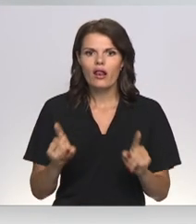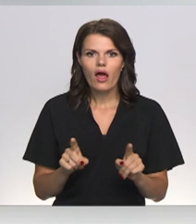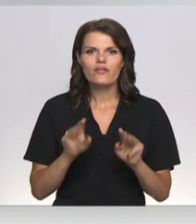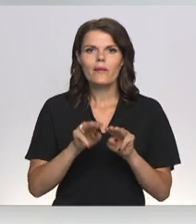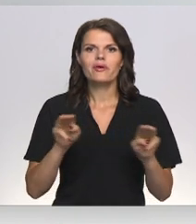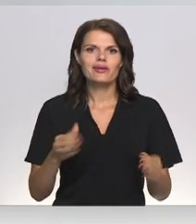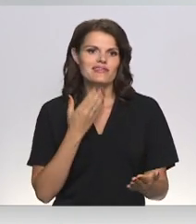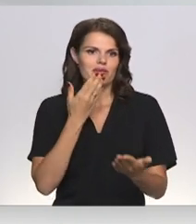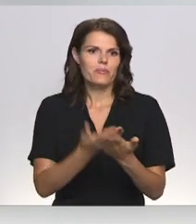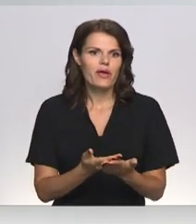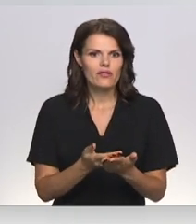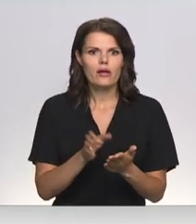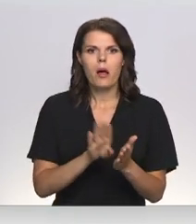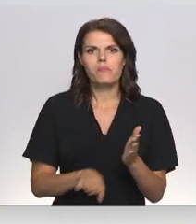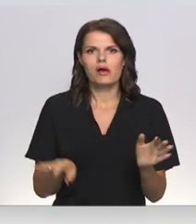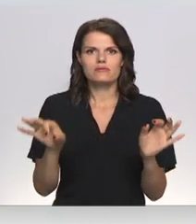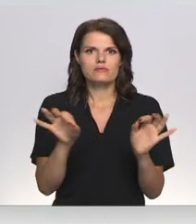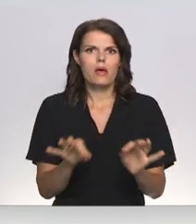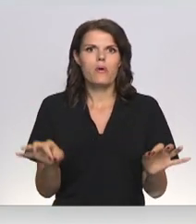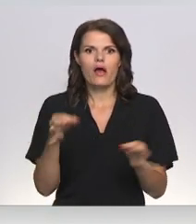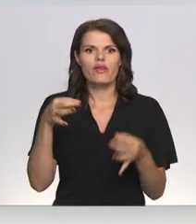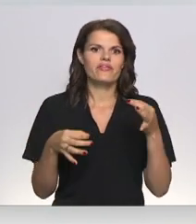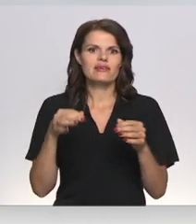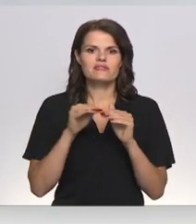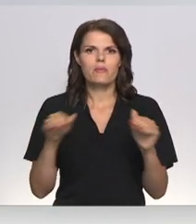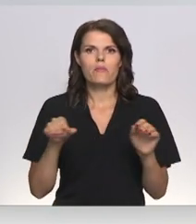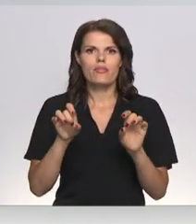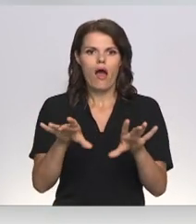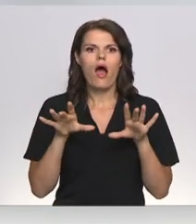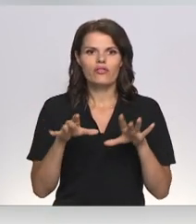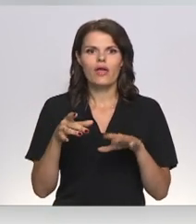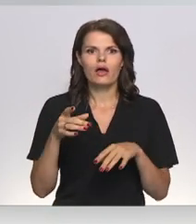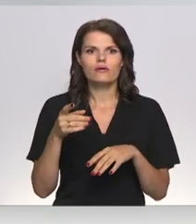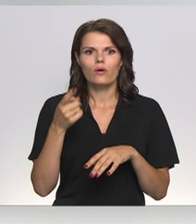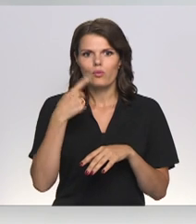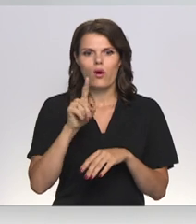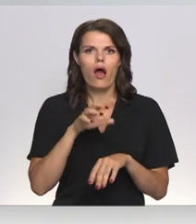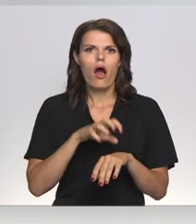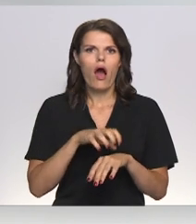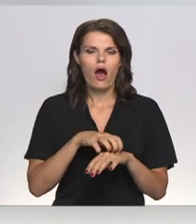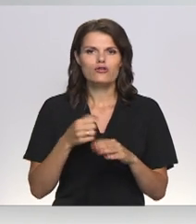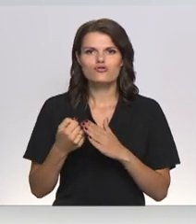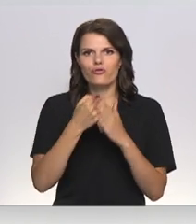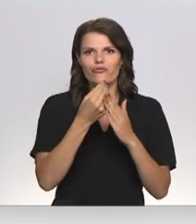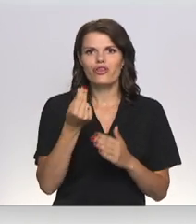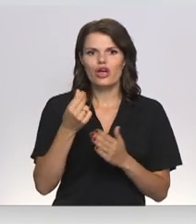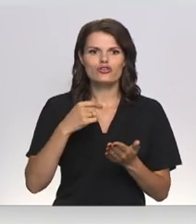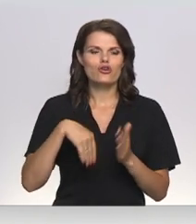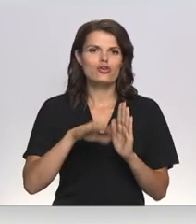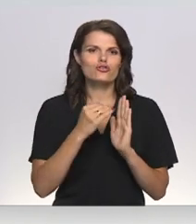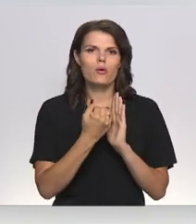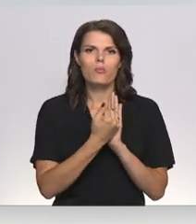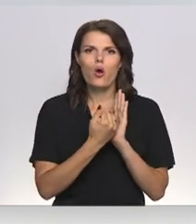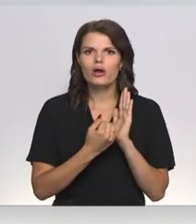piedāvā, bet ir kāda veida tiesa, pamata atteikties no ārstu finansēšanas programām prieš Daugavpils